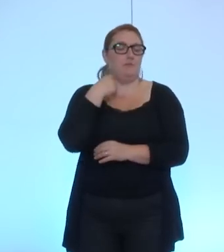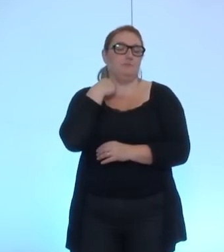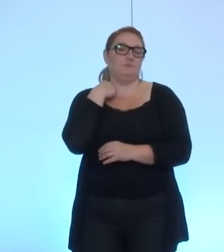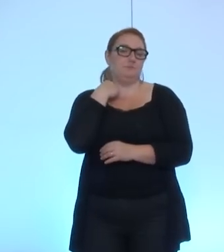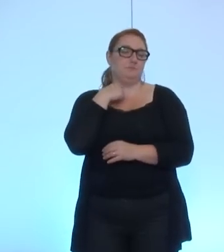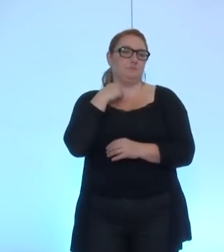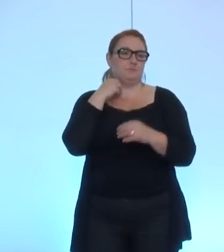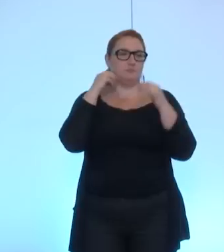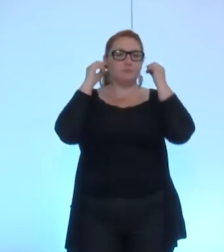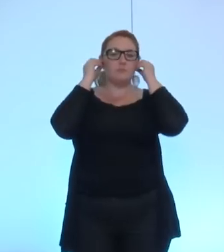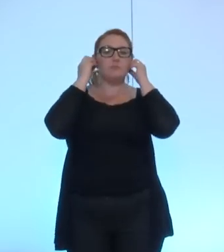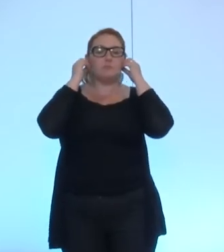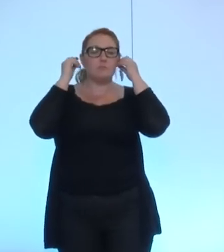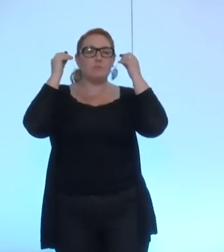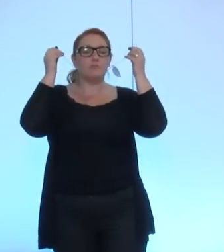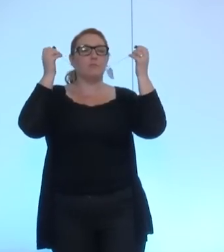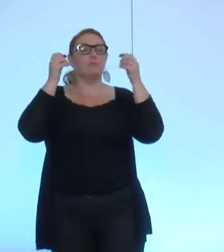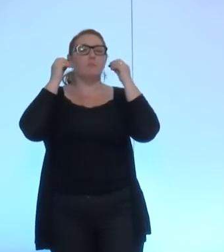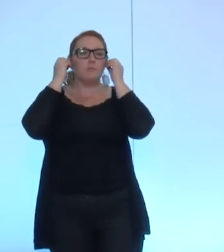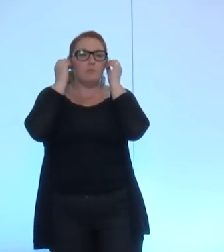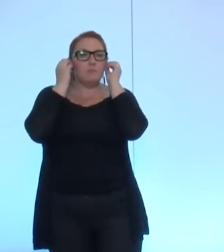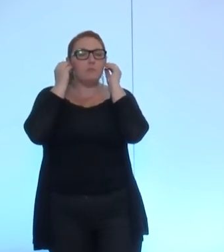lorsque nous avons eu le débat en commission